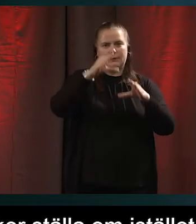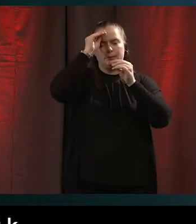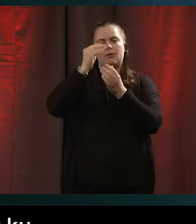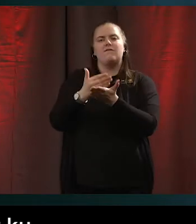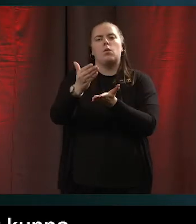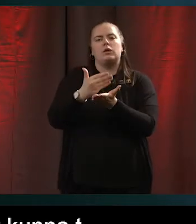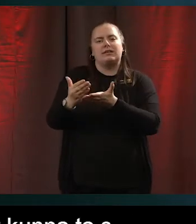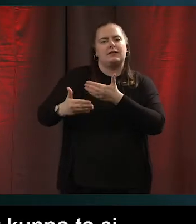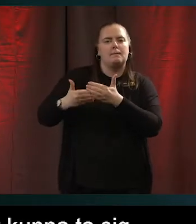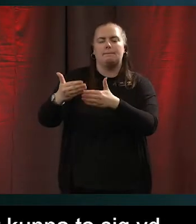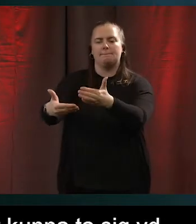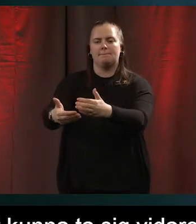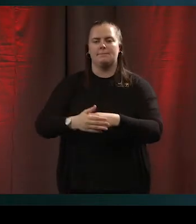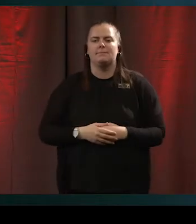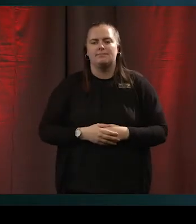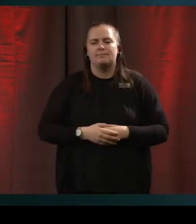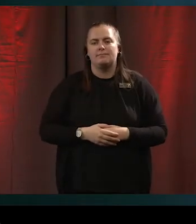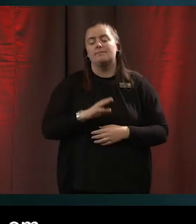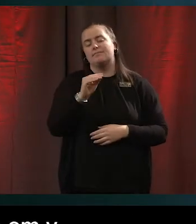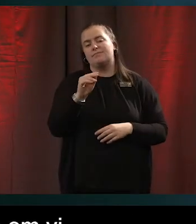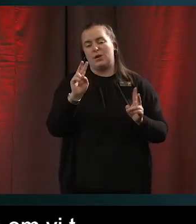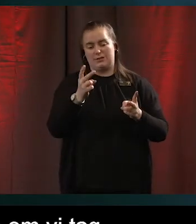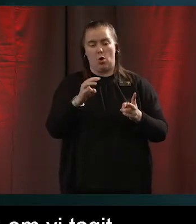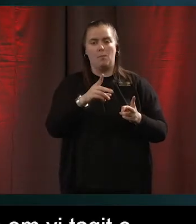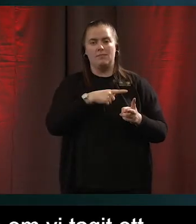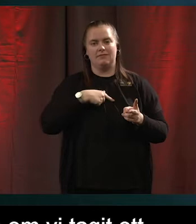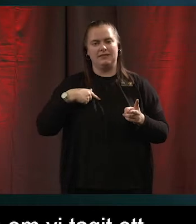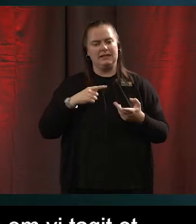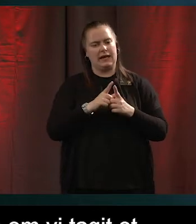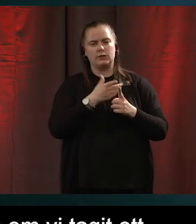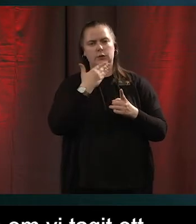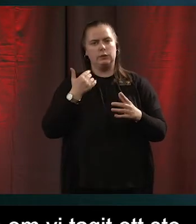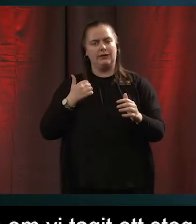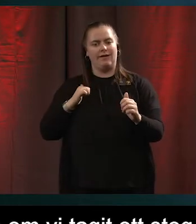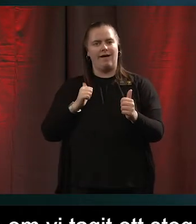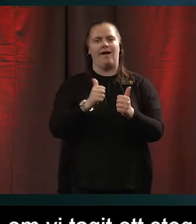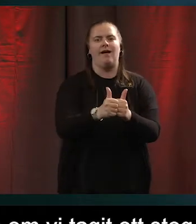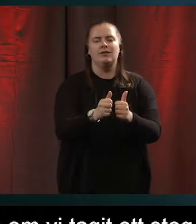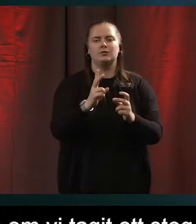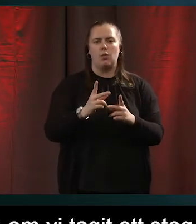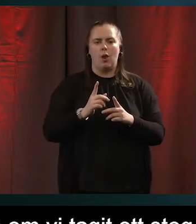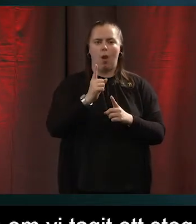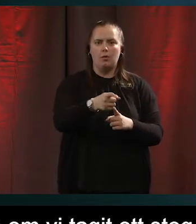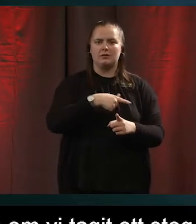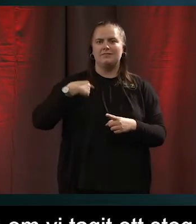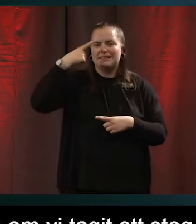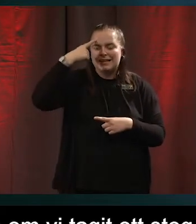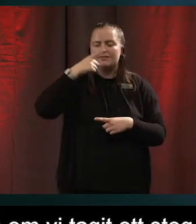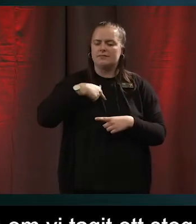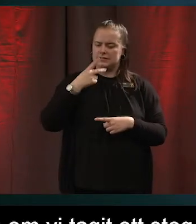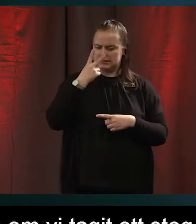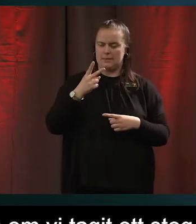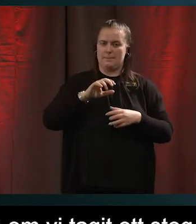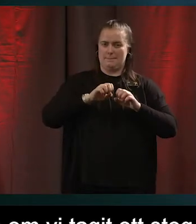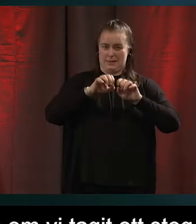vi ser ju att även om vi har fått ta ett steg bakåt och kanske inte kommit lika långt som vi hade tänkt att vi skulle göra. Så ser vi ändå att den här pandemin vi har idag